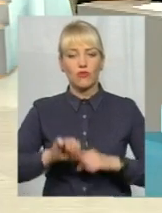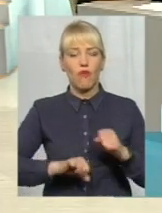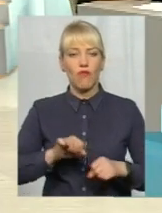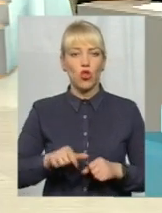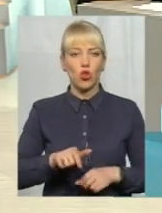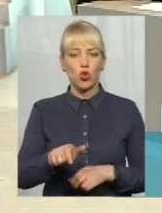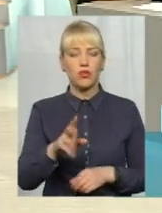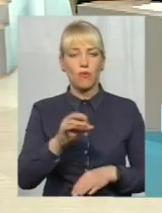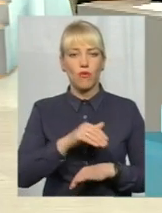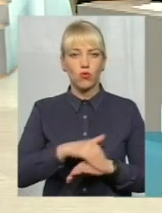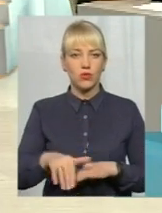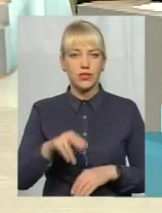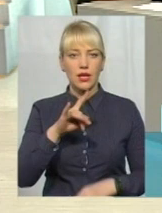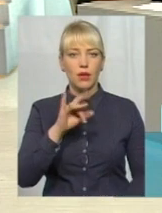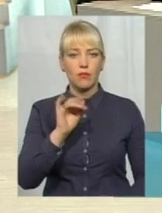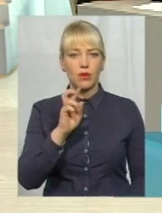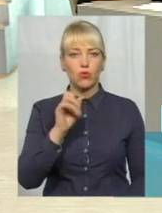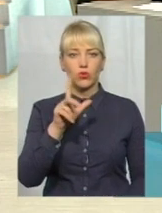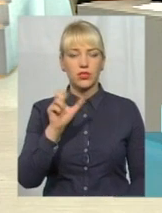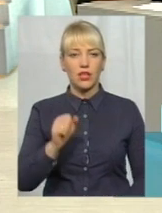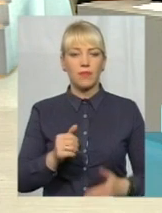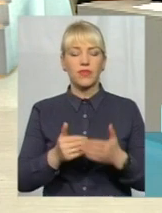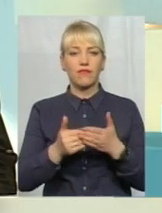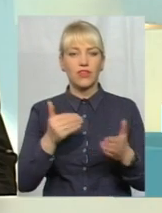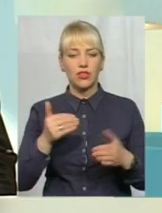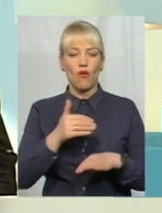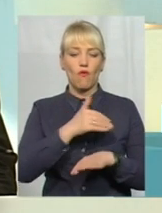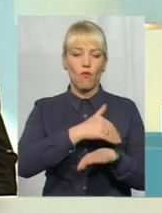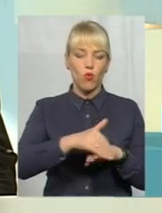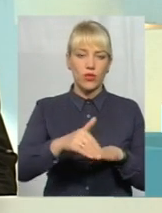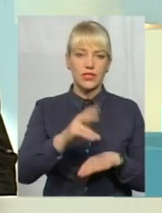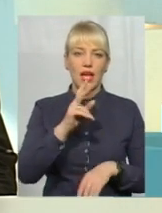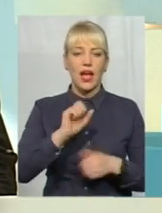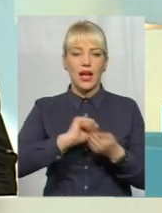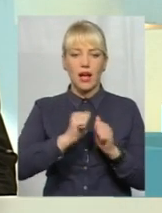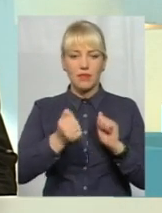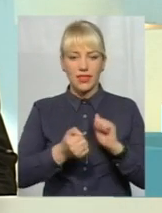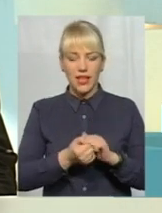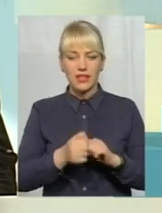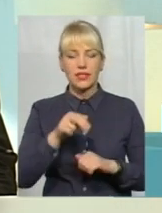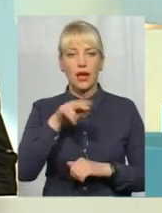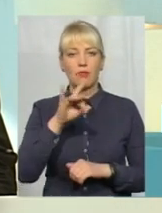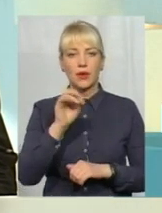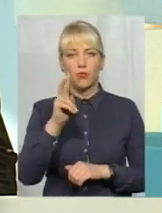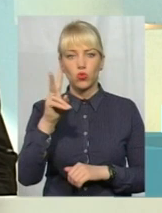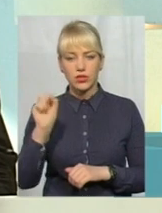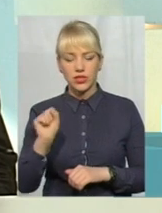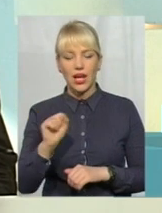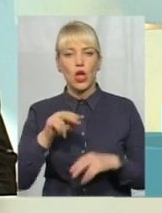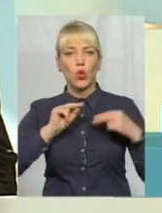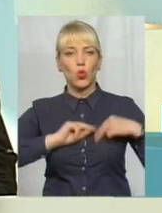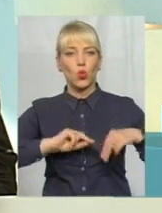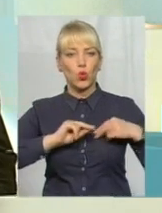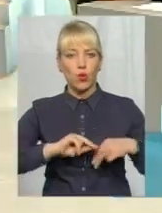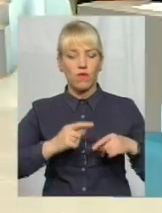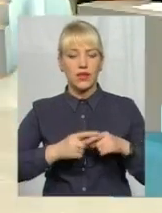по вулиці Прибузькій від вулиці Кам'янецької і аж до вулиці Трудової. Таким чином ми з'єднуємо цією